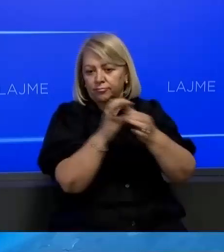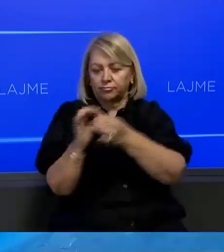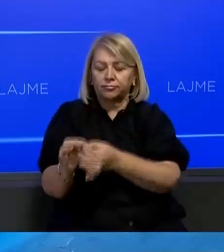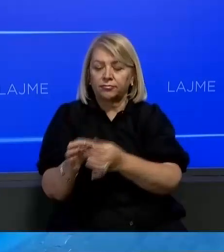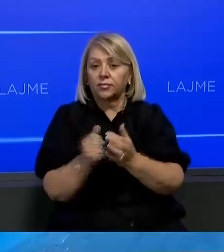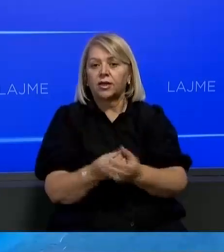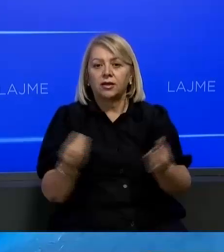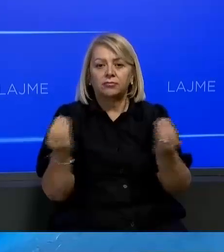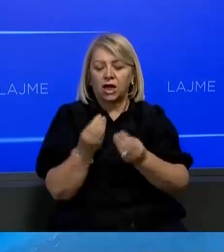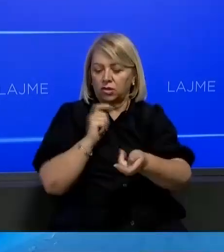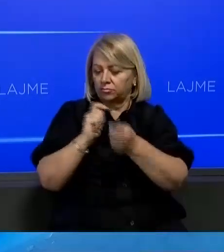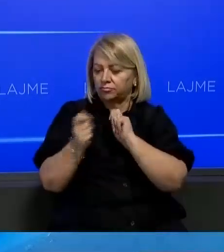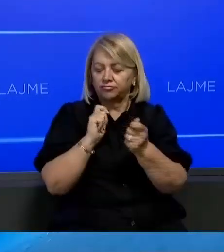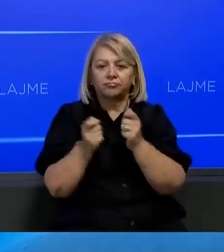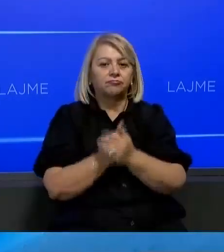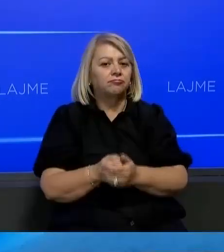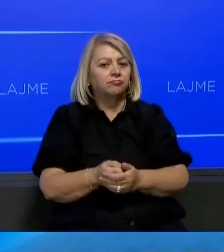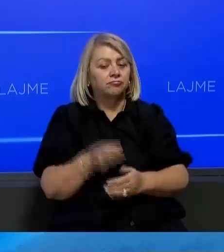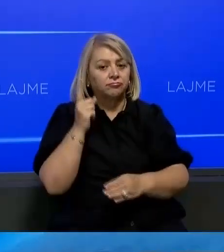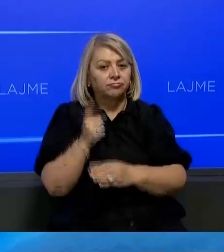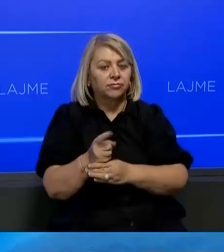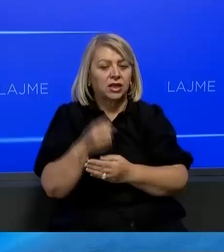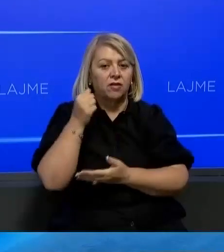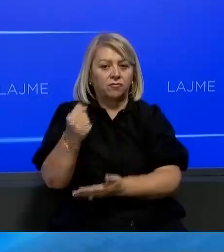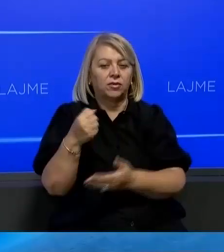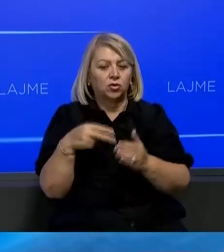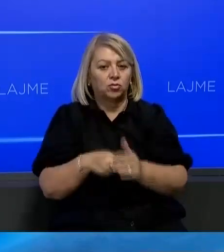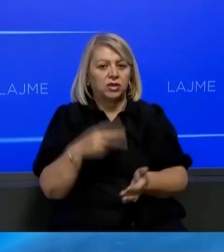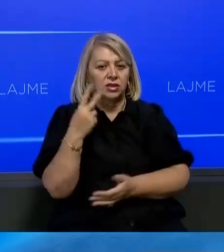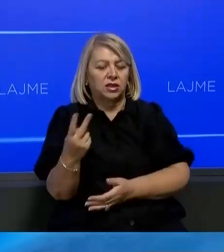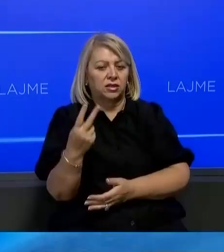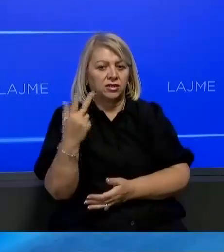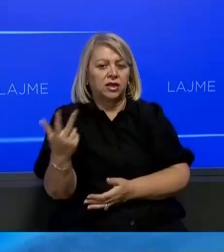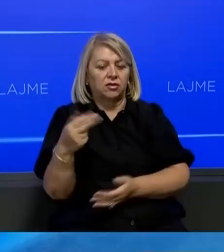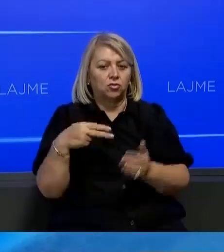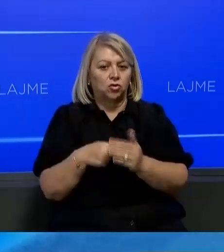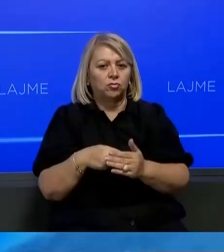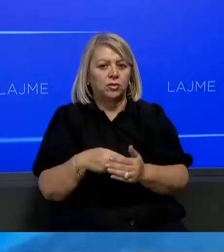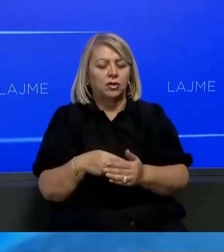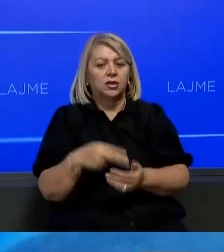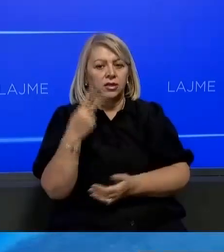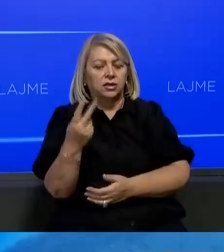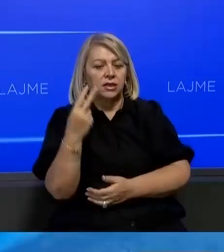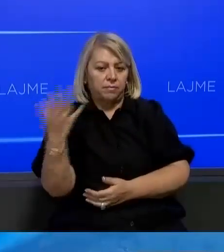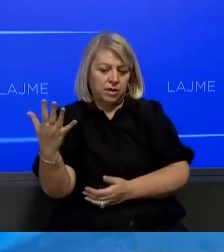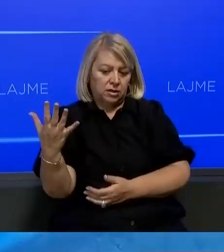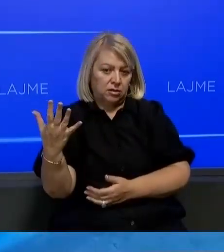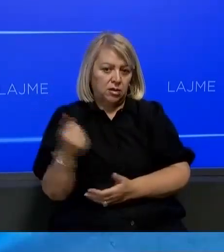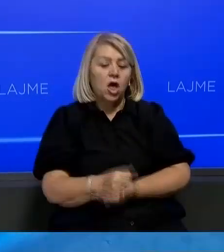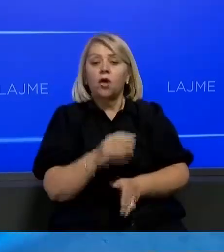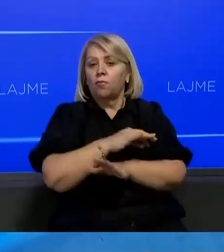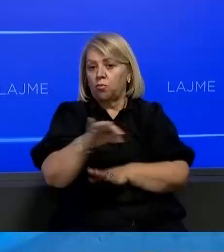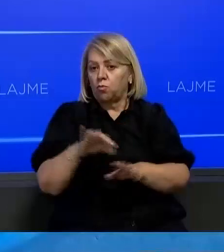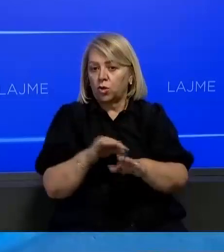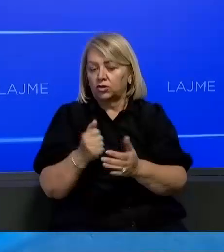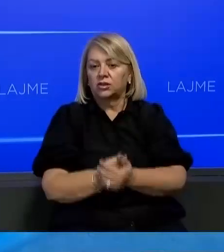Edhepse memorandumi përse këton fondet vetëm për periodu në 2023-2025 dhe janë projekte